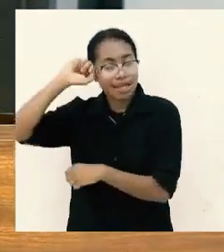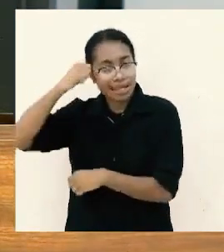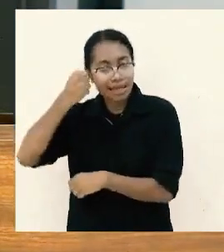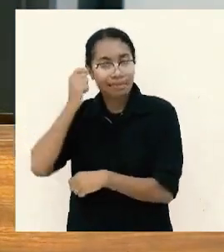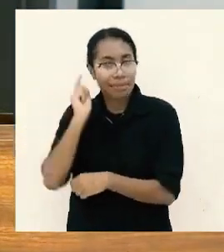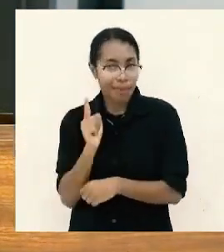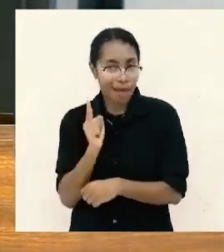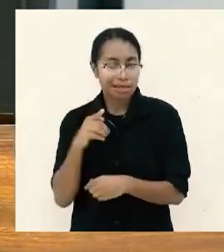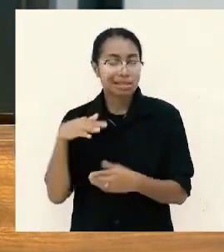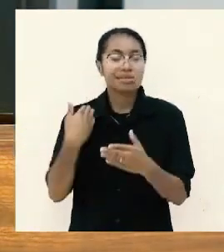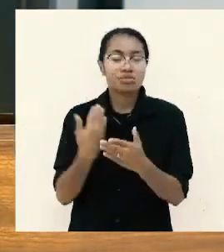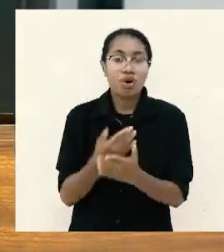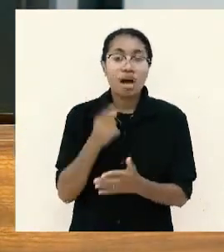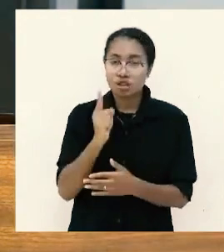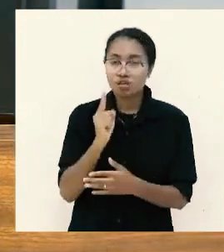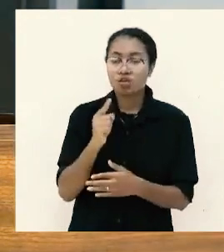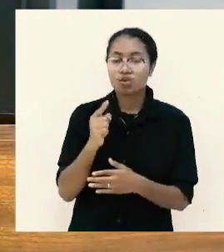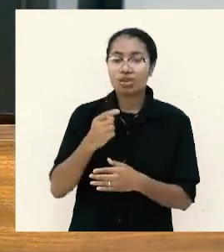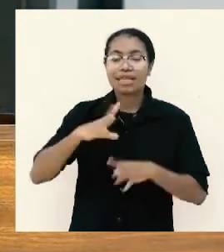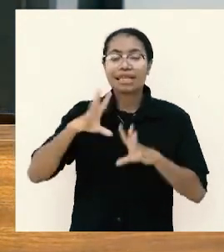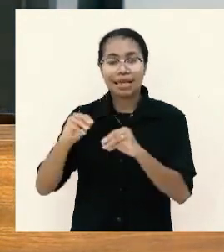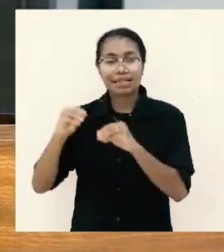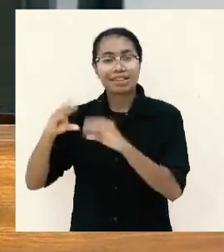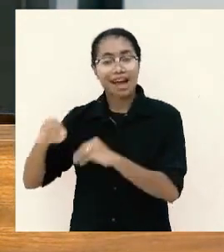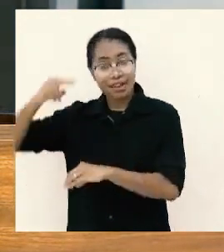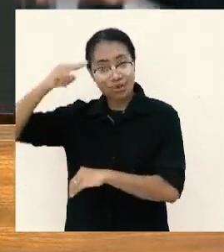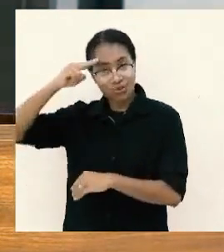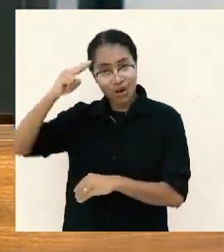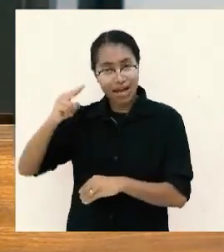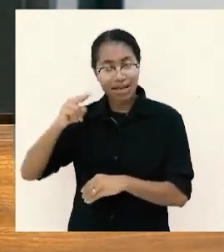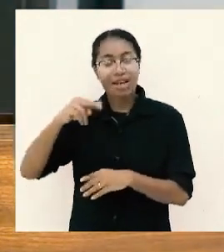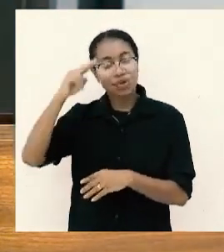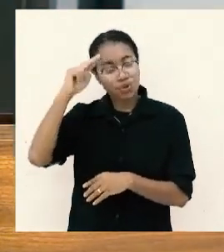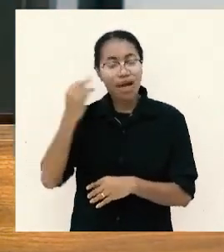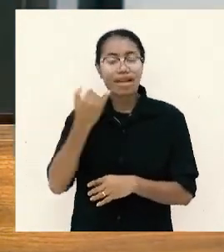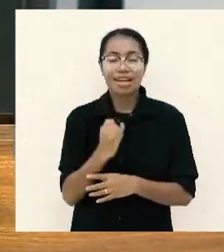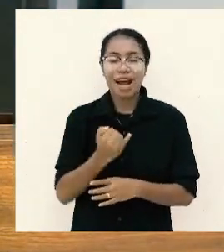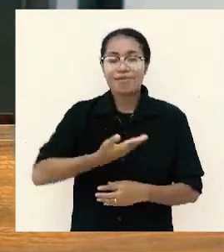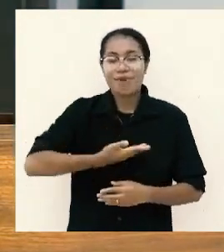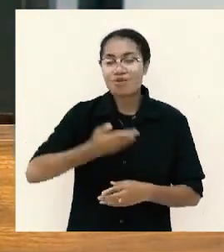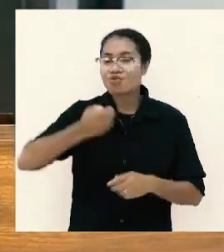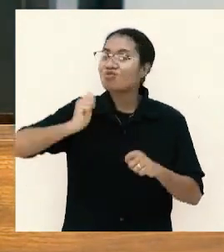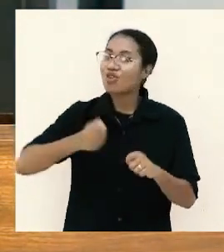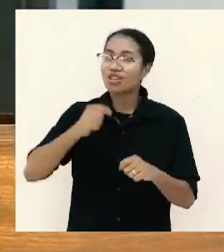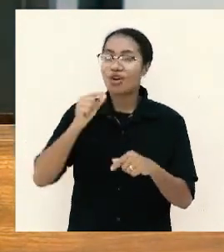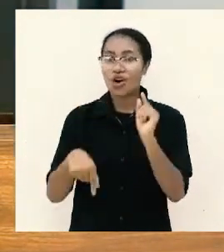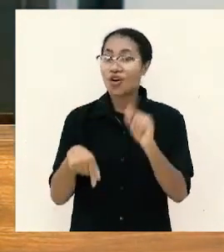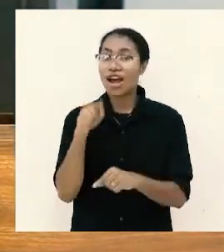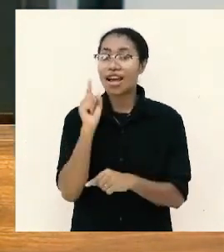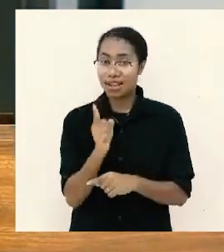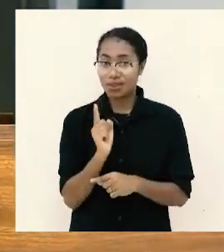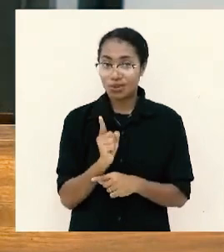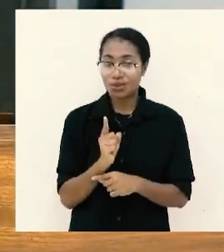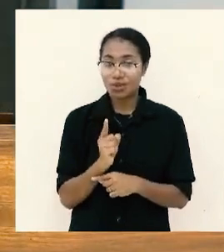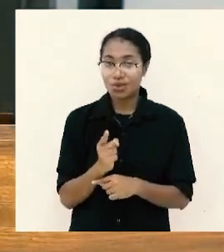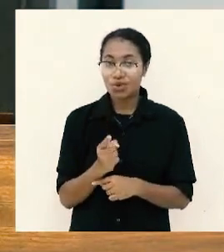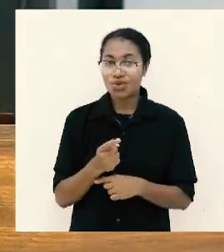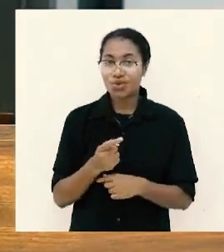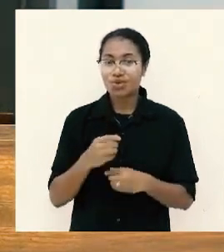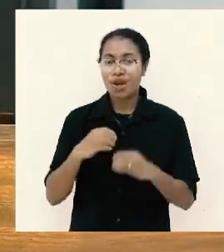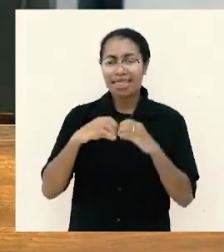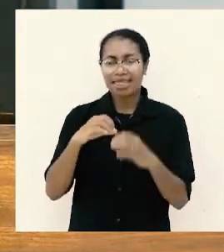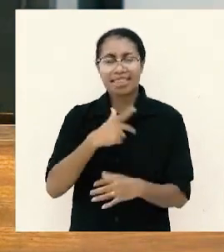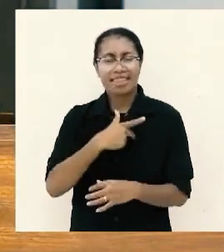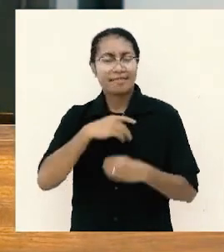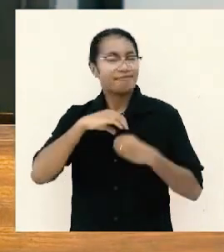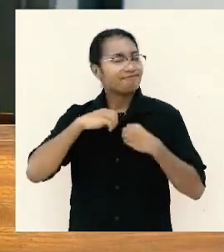semua itu pasti dikerjakan oleh Tuhan Tuhan yang membuat orang-orang itu bermurah hati